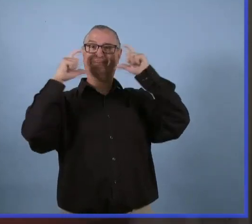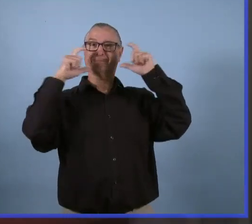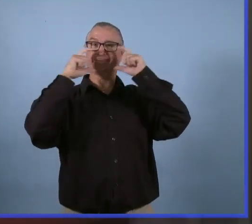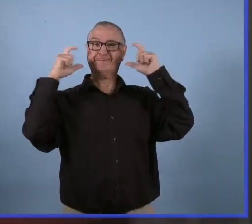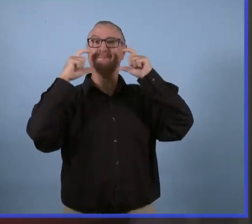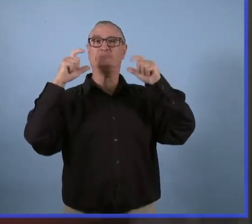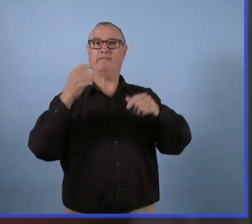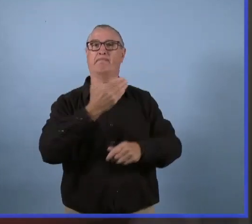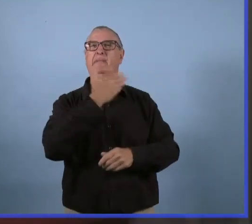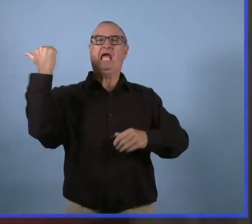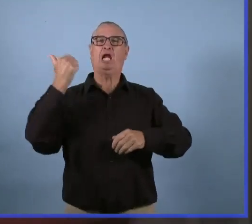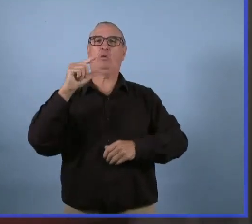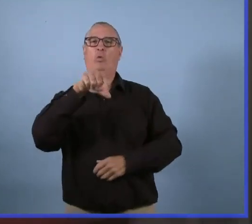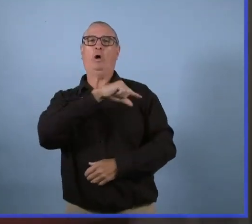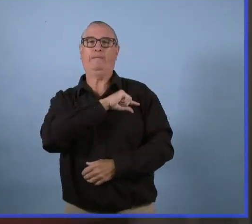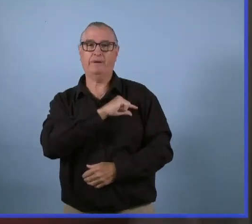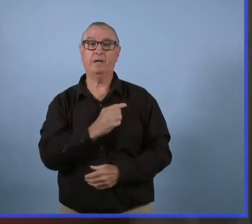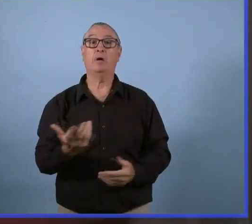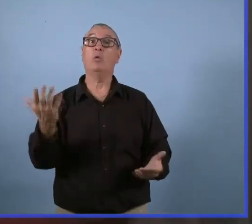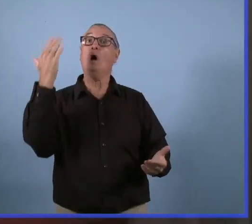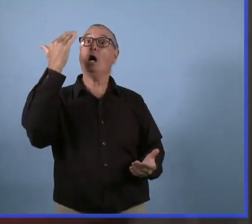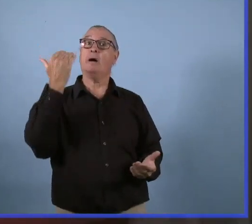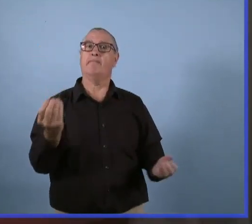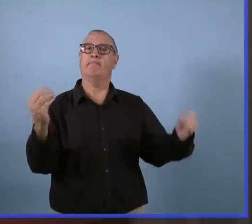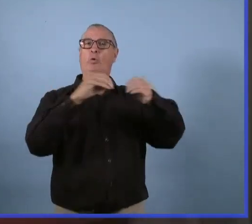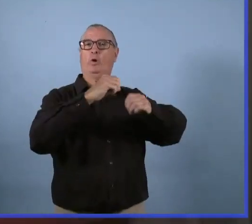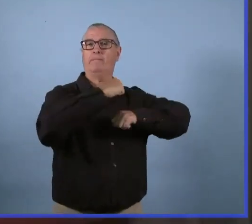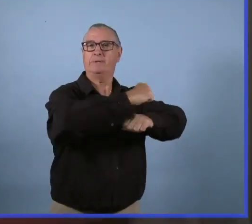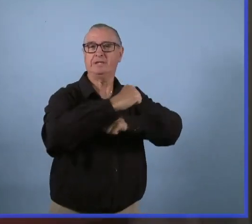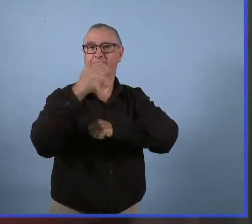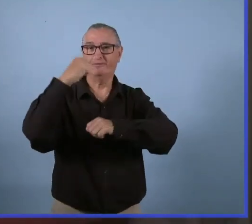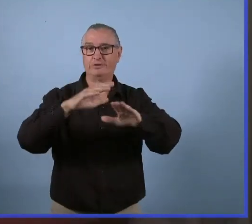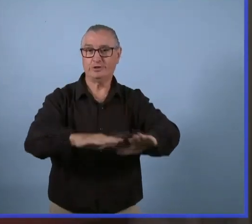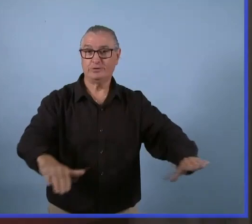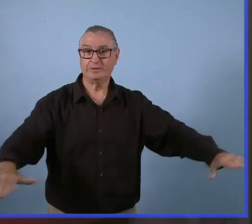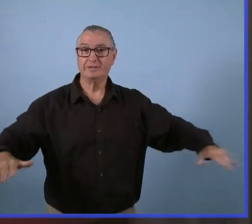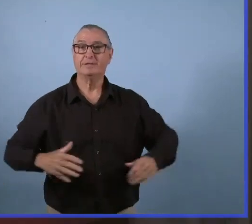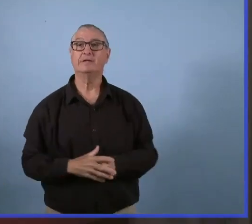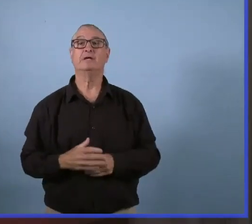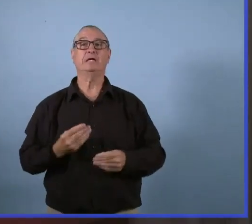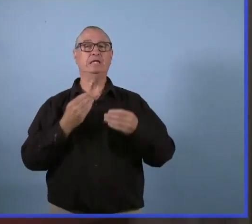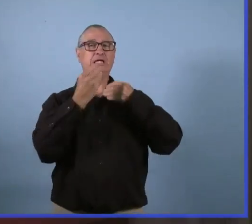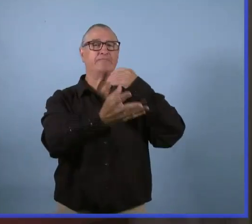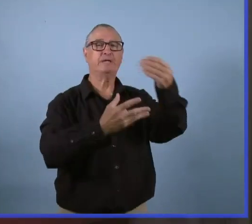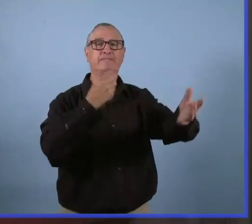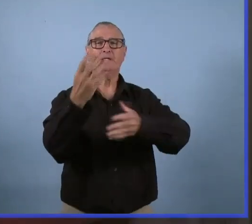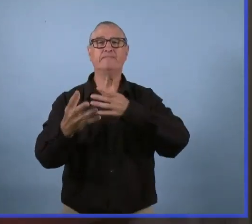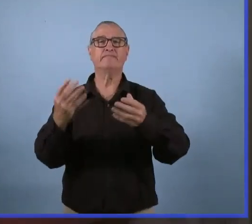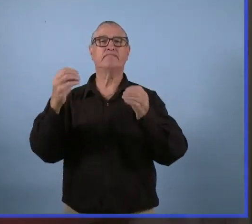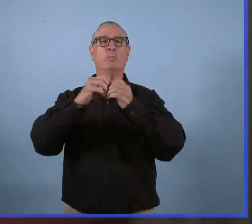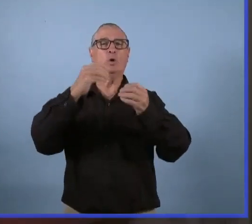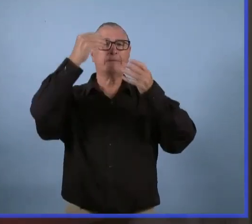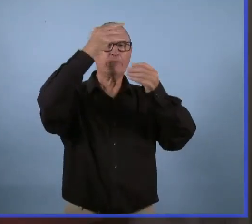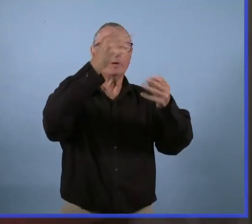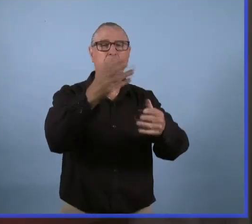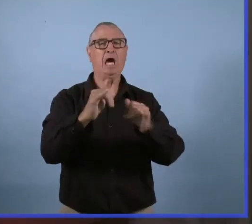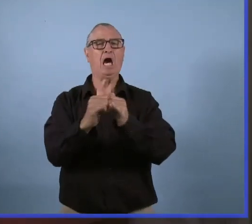peuvent avoir. On va aussi renvoyer une circulaire contenant les renseignements pour